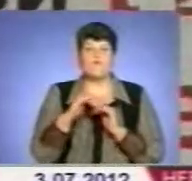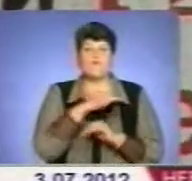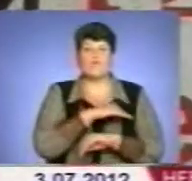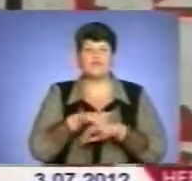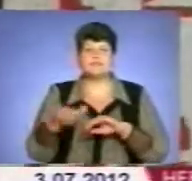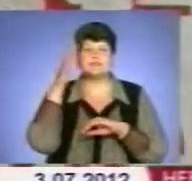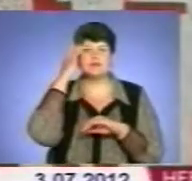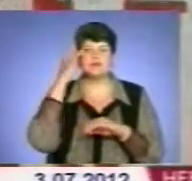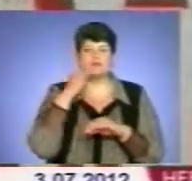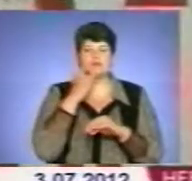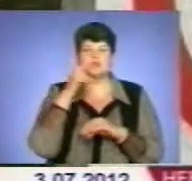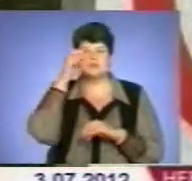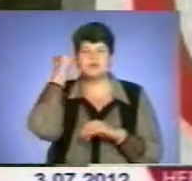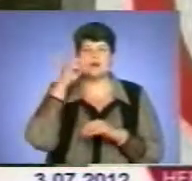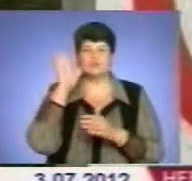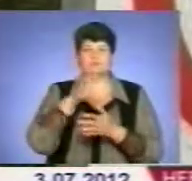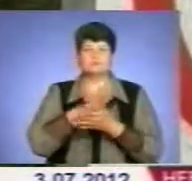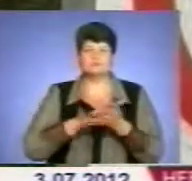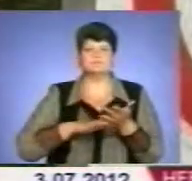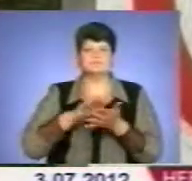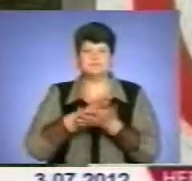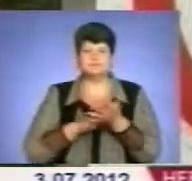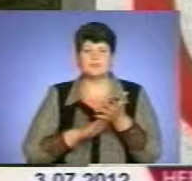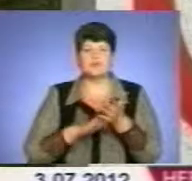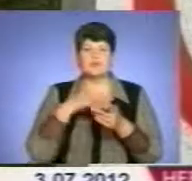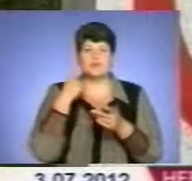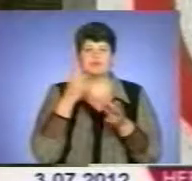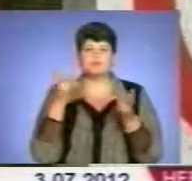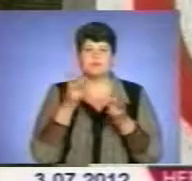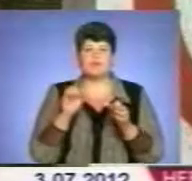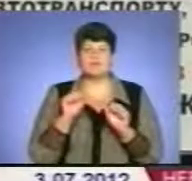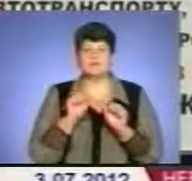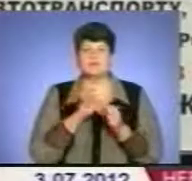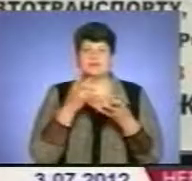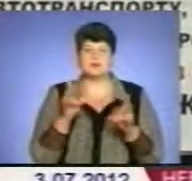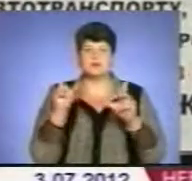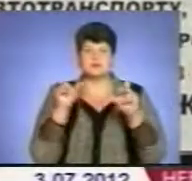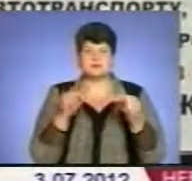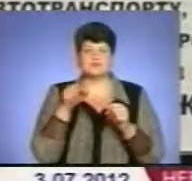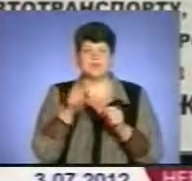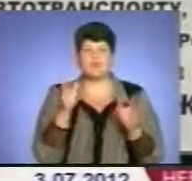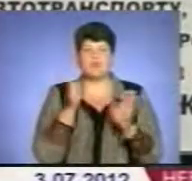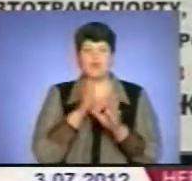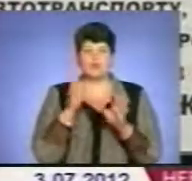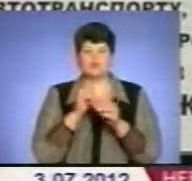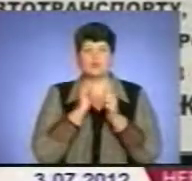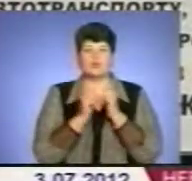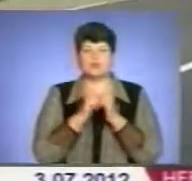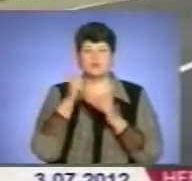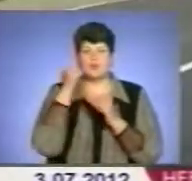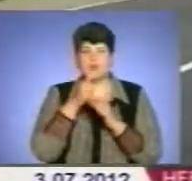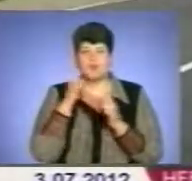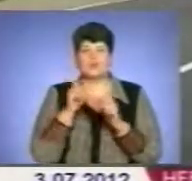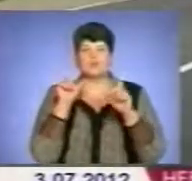надалі. Водіїв важковагових автомобілів закликають зберегти дороги під час такої погоди. Мова йде про щорічну всеукраїнську заборону,